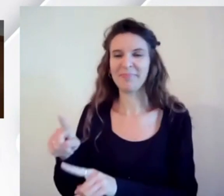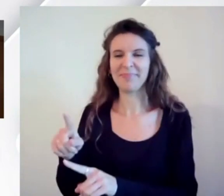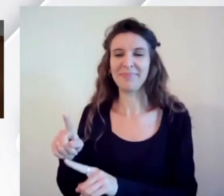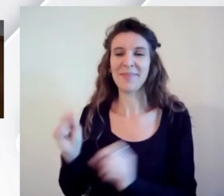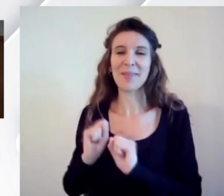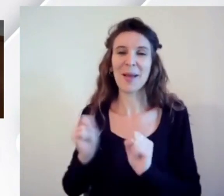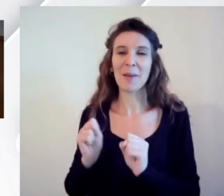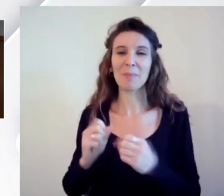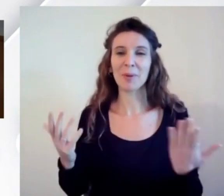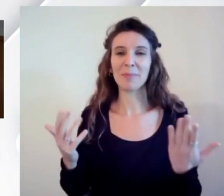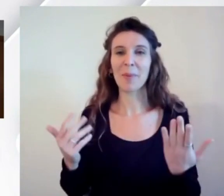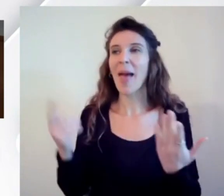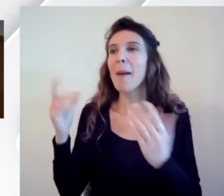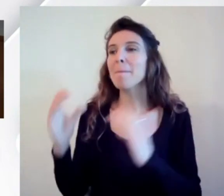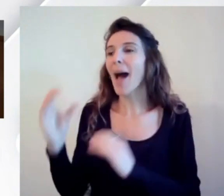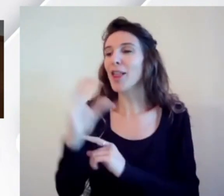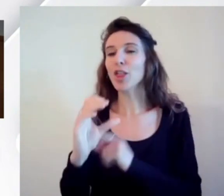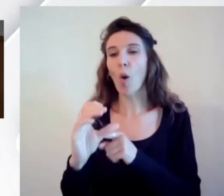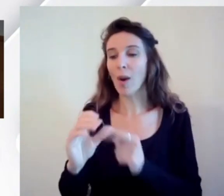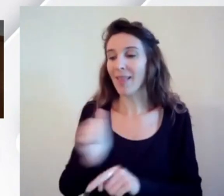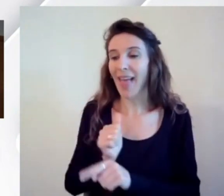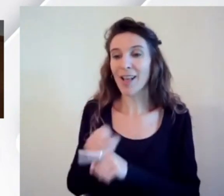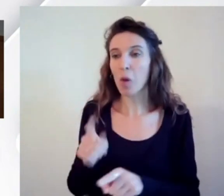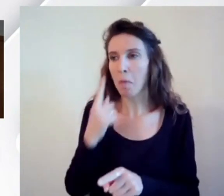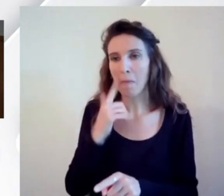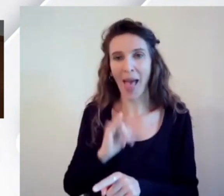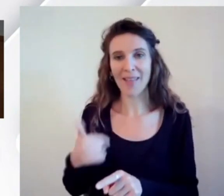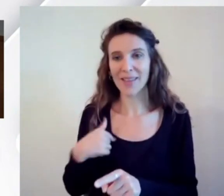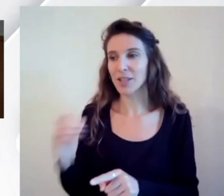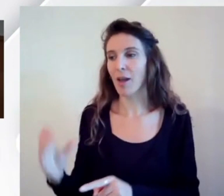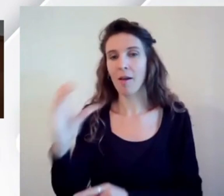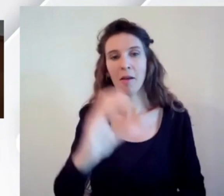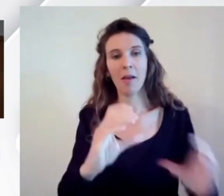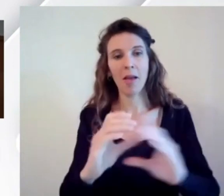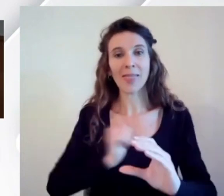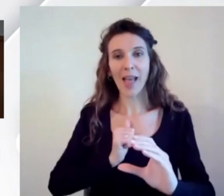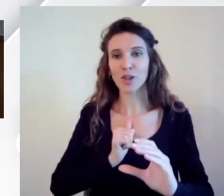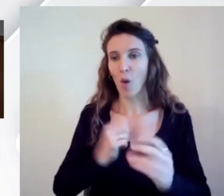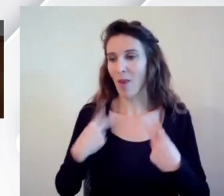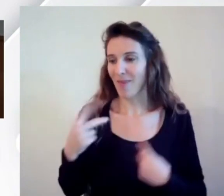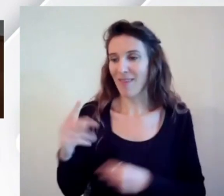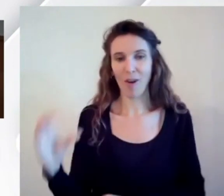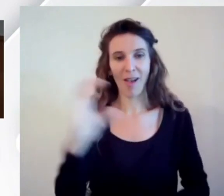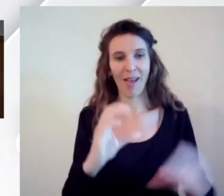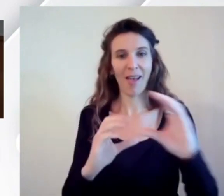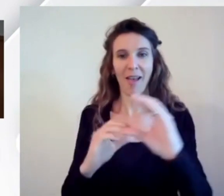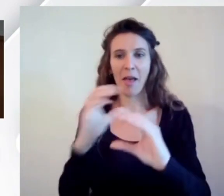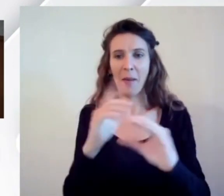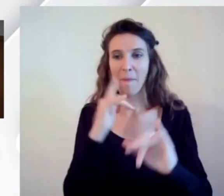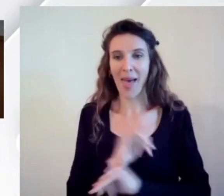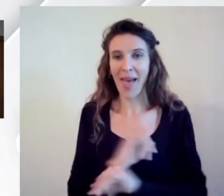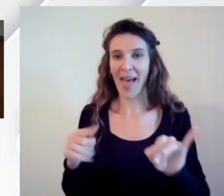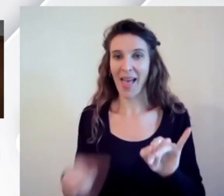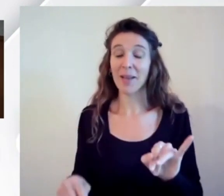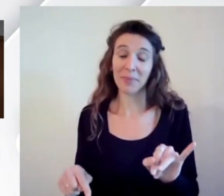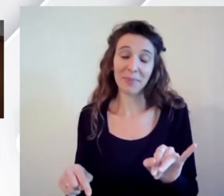perfettamente standard costruirsi da soli cioè montare da soli una casa